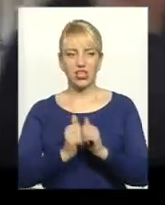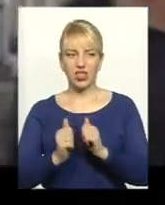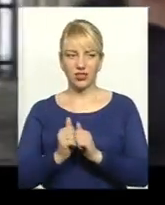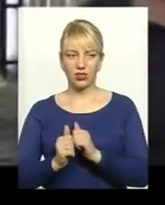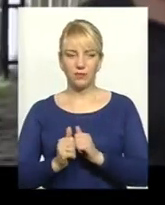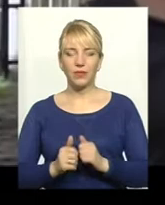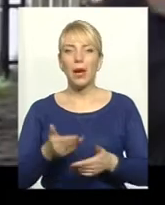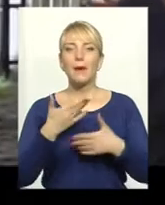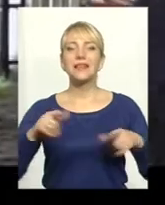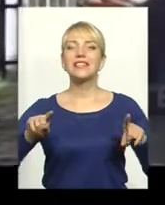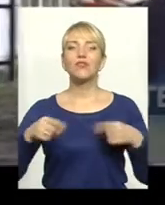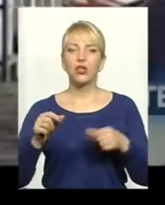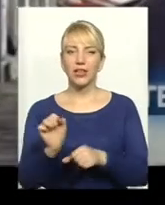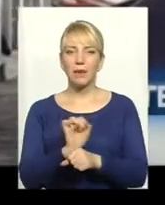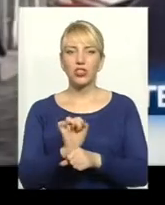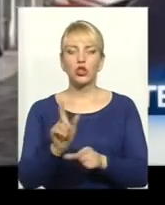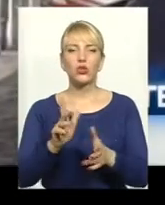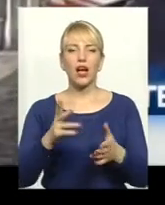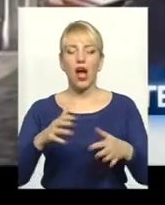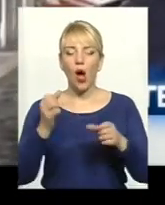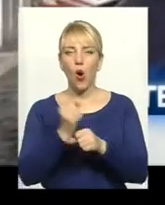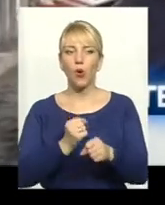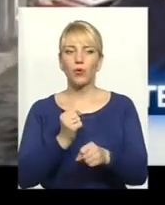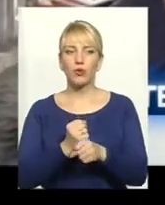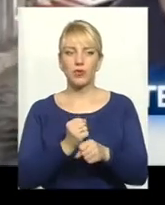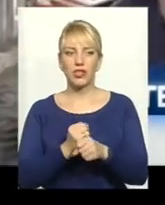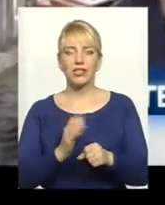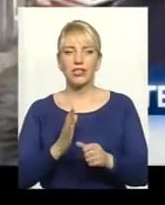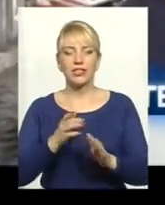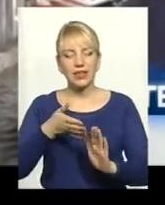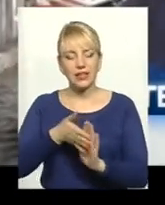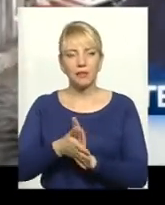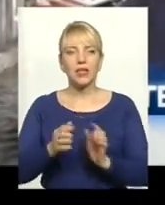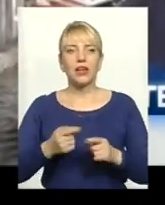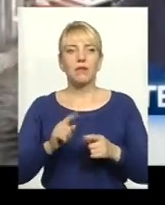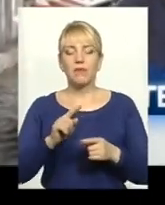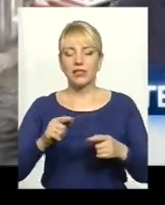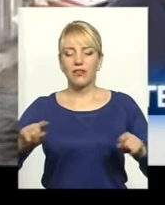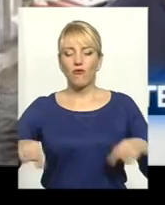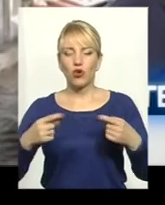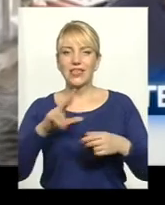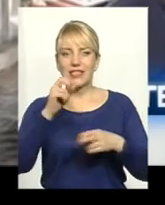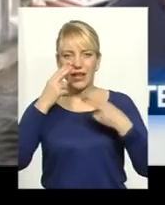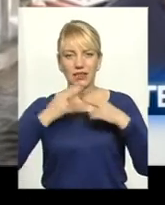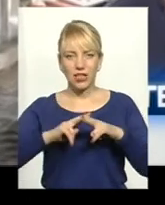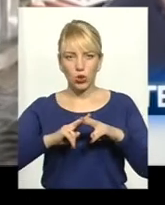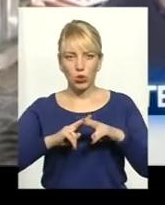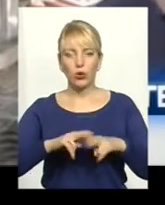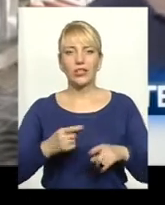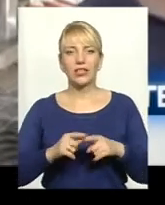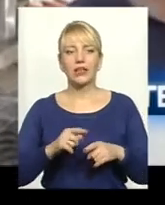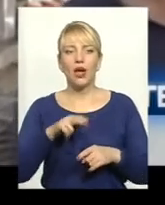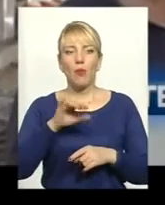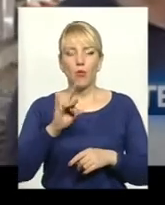Ми створили машину, яка обробляє лише вузькі смуги. Фактично сіємо по стерні. Створені за технологією Мзурі протіл